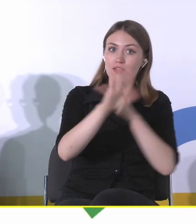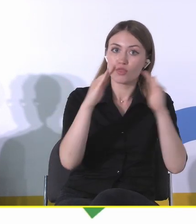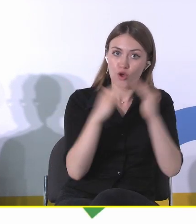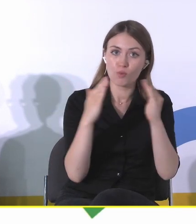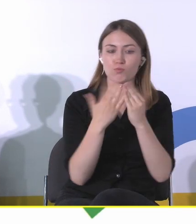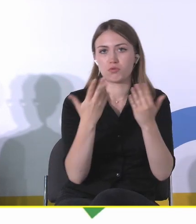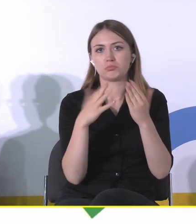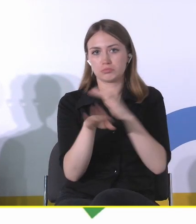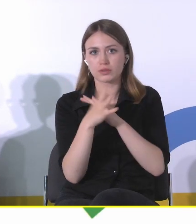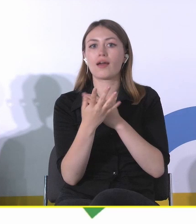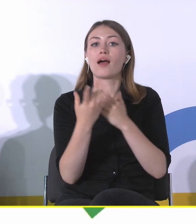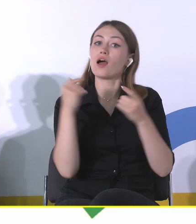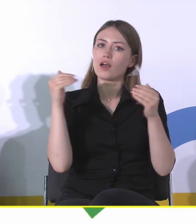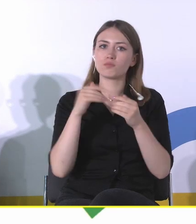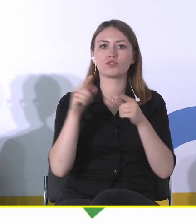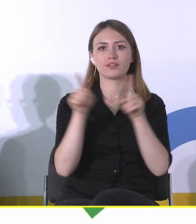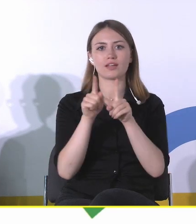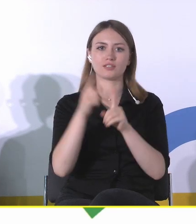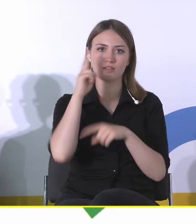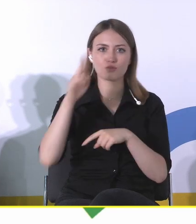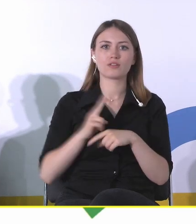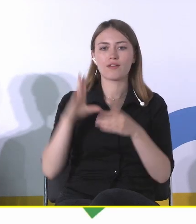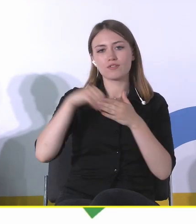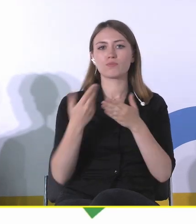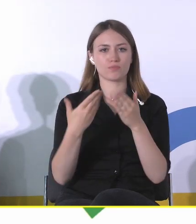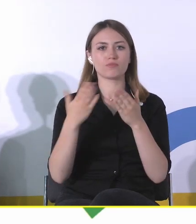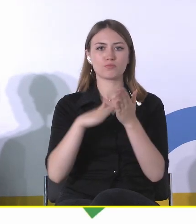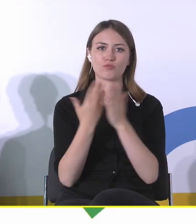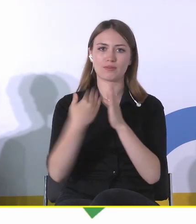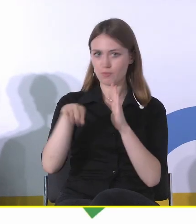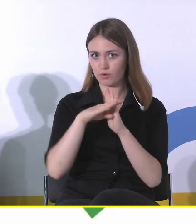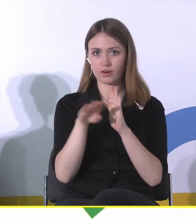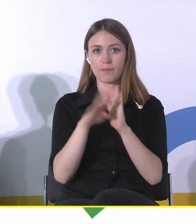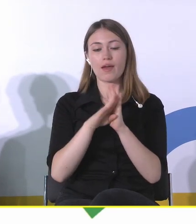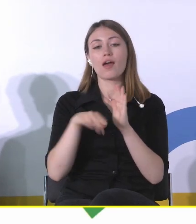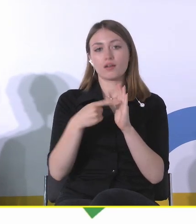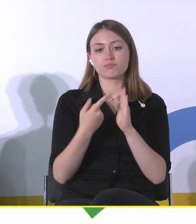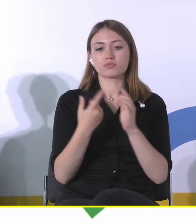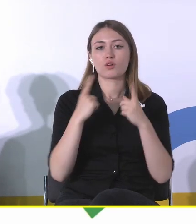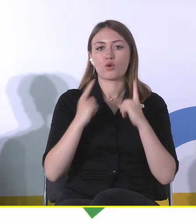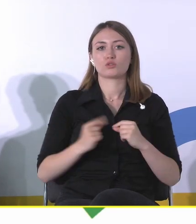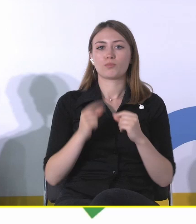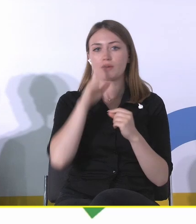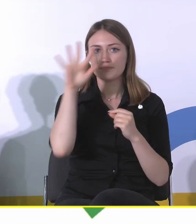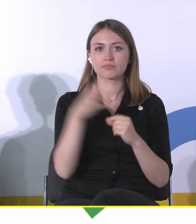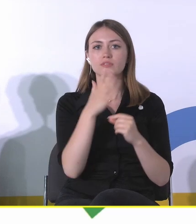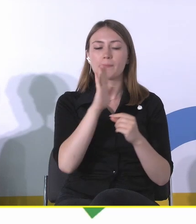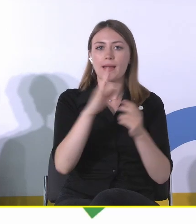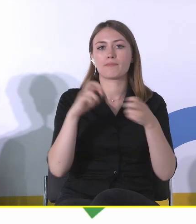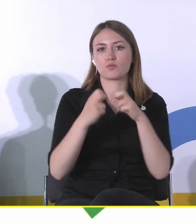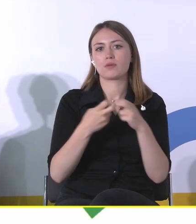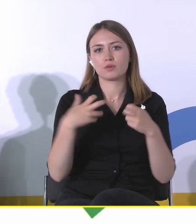nią zarządza, może jednocześnie prowadzić różne programy, na przykład z osobami o różnych problemach zdrowotnych, prawda, i